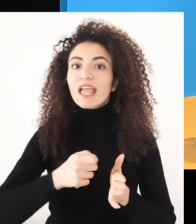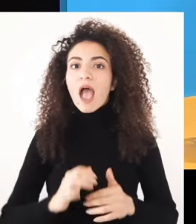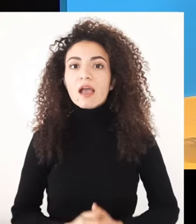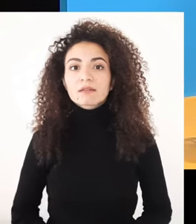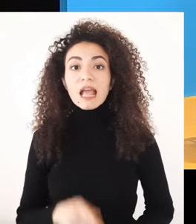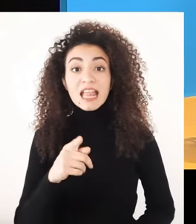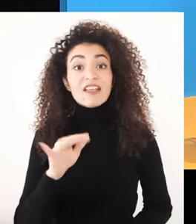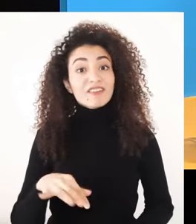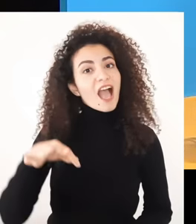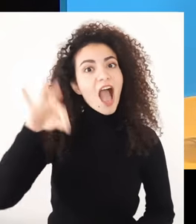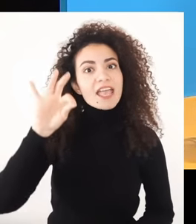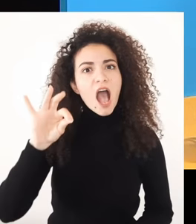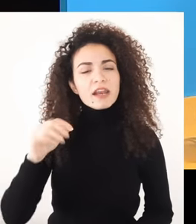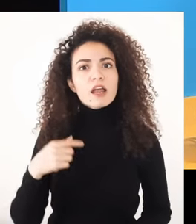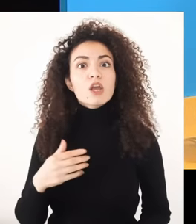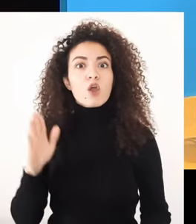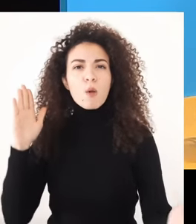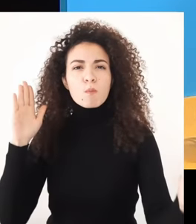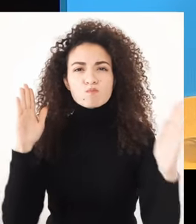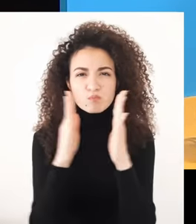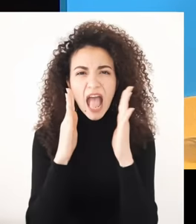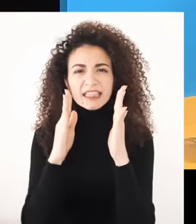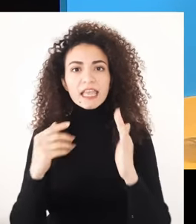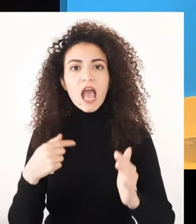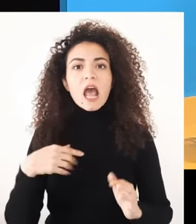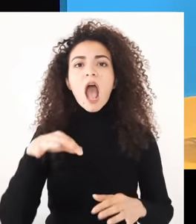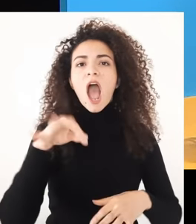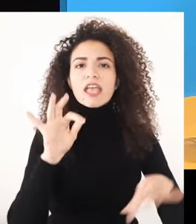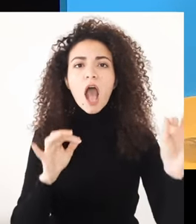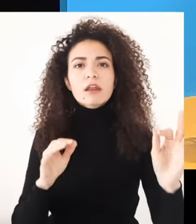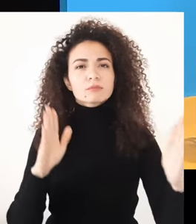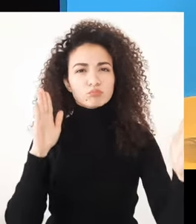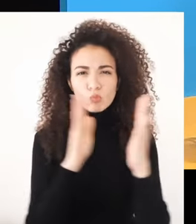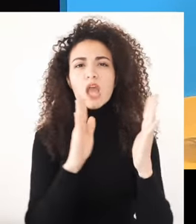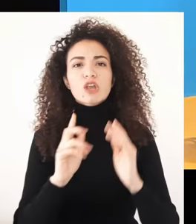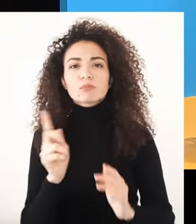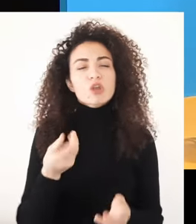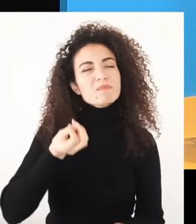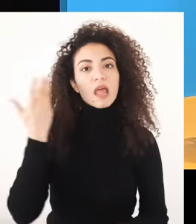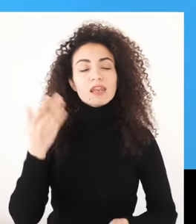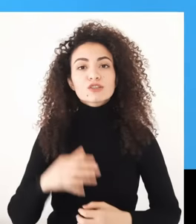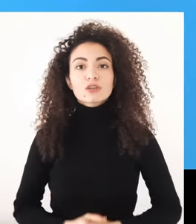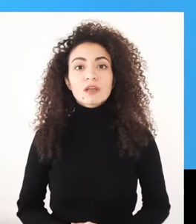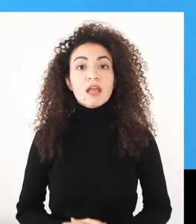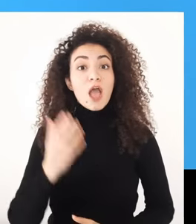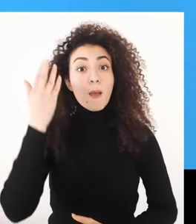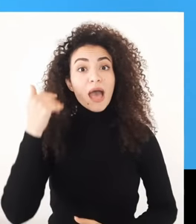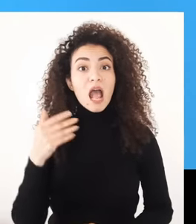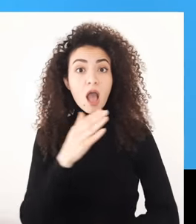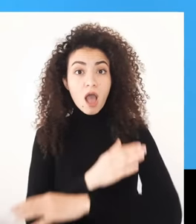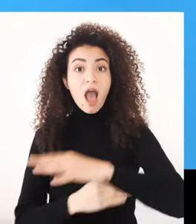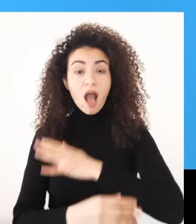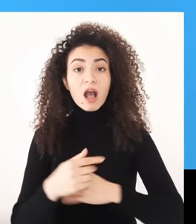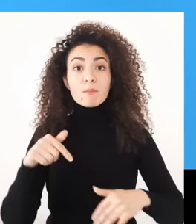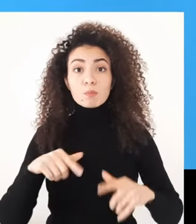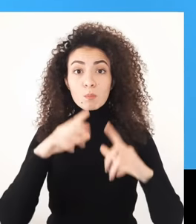بمواجهة تحديات الحياة؟ هل المرأة ذات الإعاقة بمجتمعاتنا الشرقية عندها خيار؟ للإضاءة أكتر على